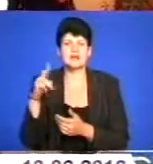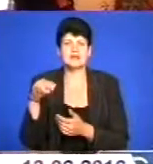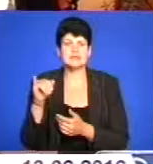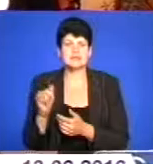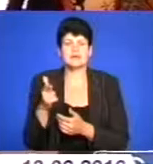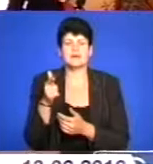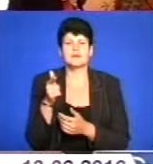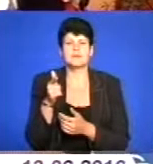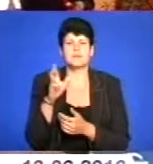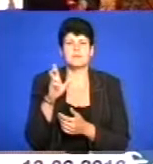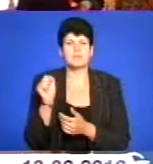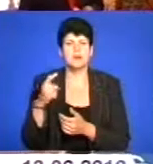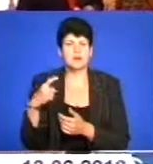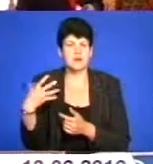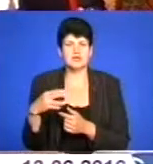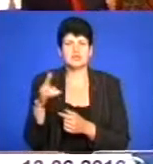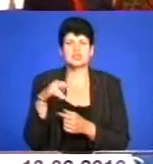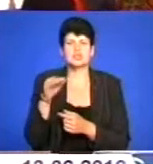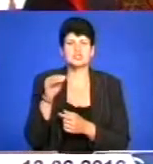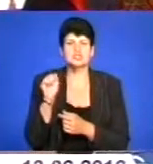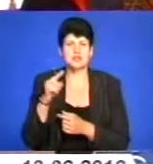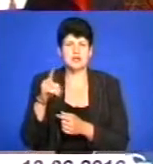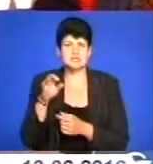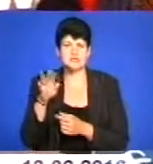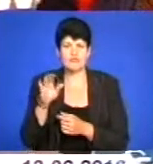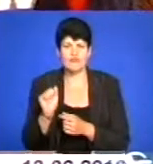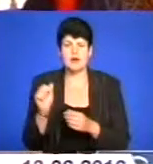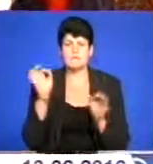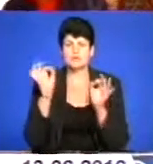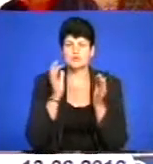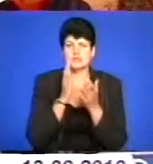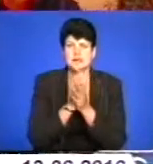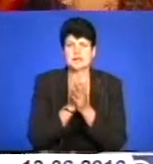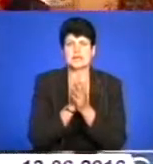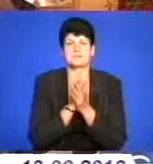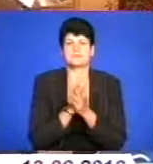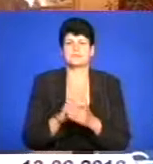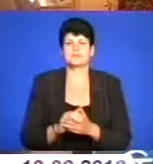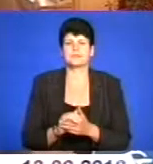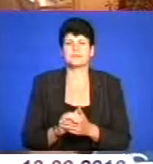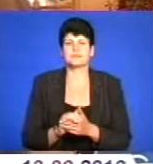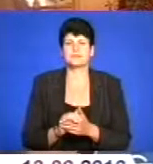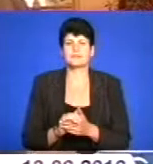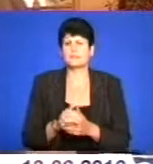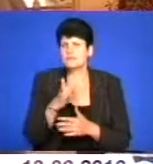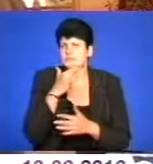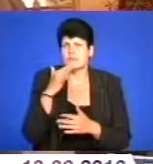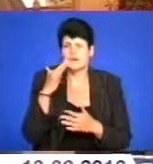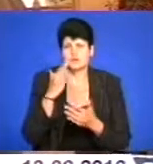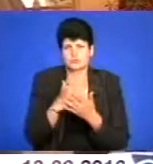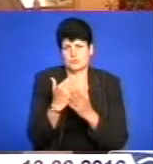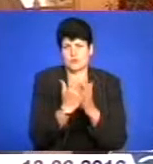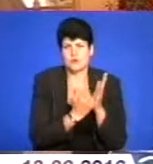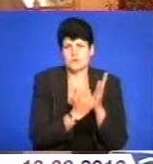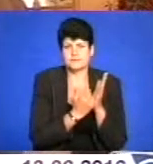класичні. Так що джазова музика є, є камерно-органна музика. У нас багато таких програм